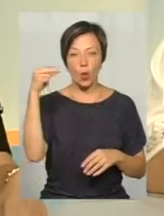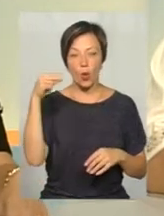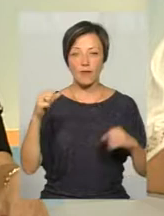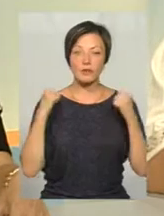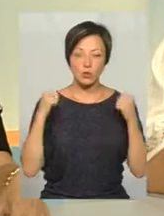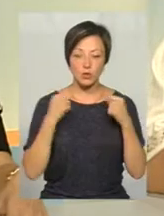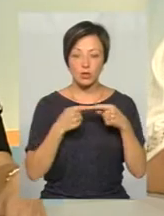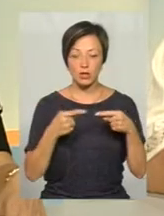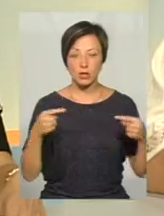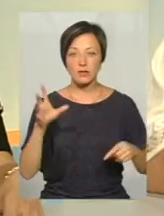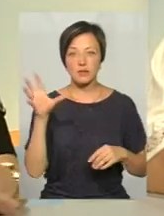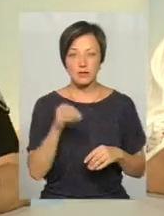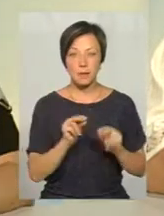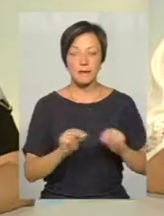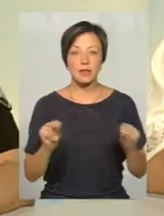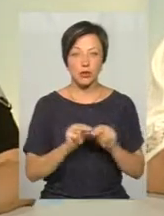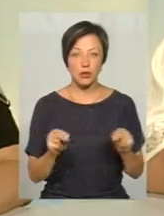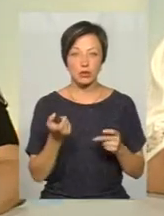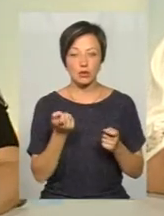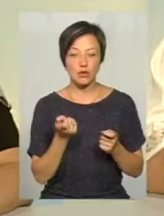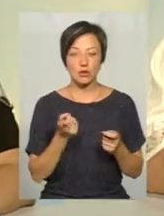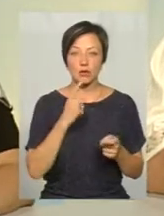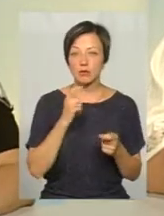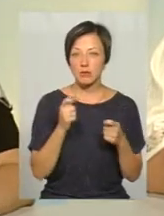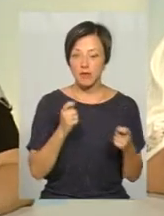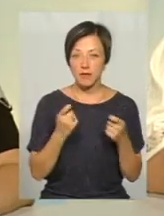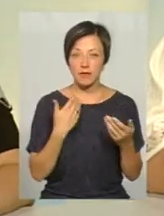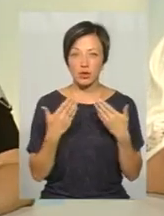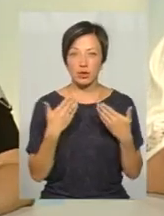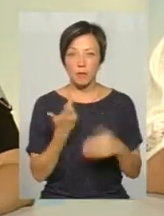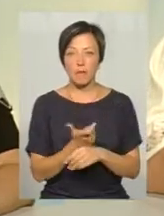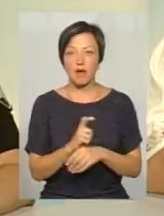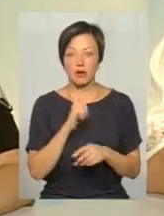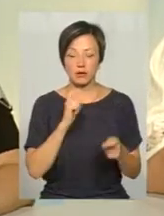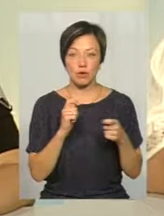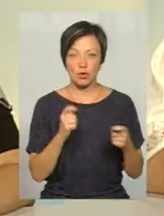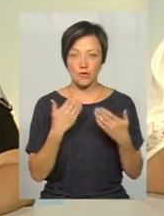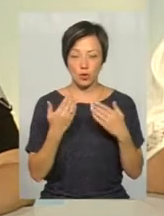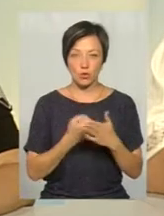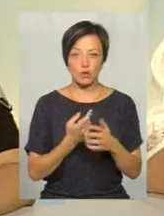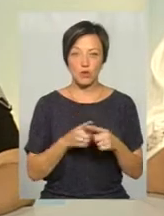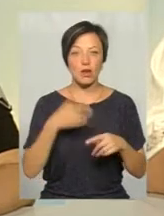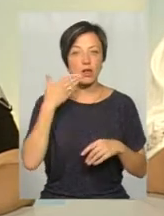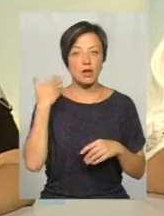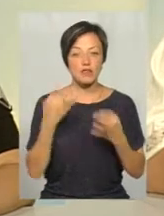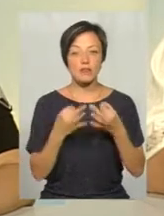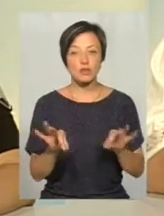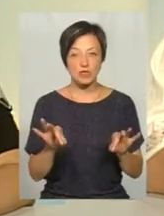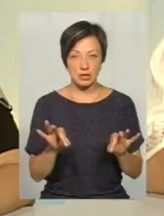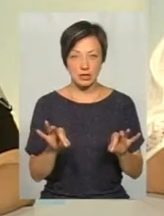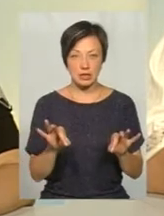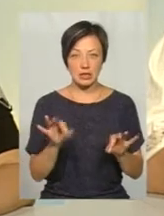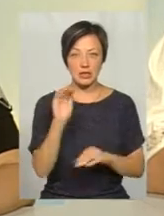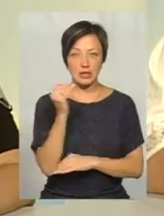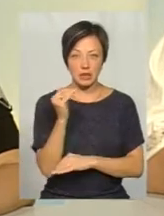щось. Всі педагоги трохи насторожено, перенасторожено відносяться до цього. І їм легше відпустити